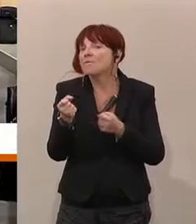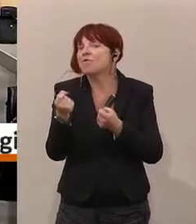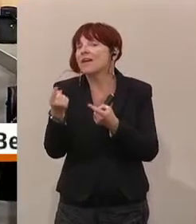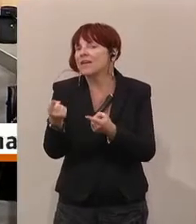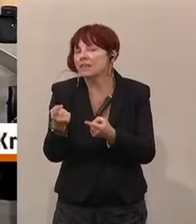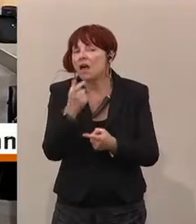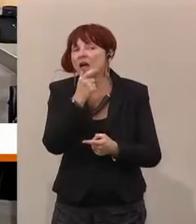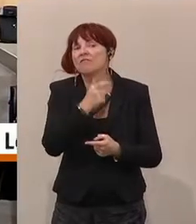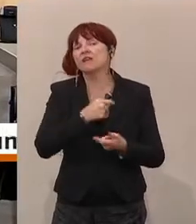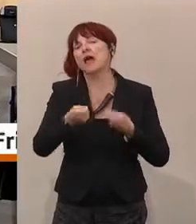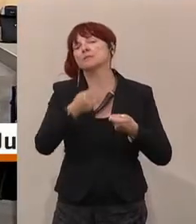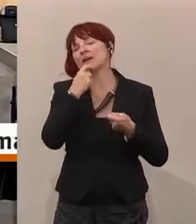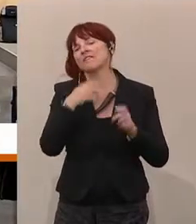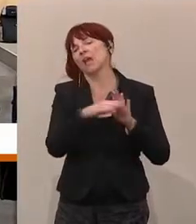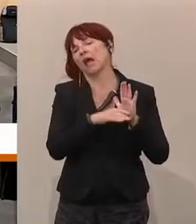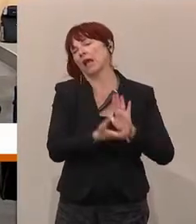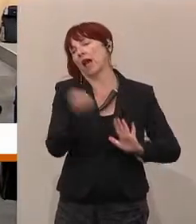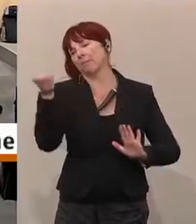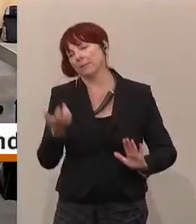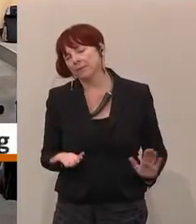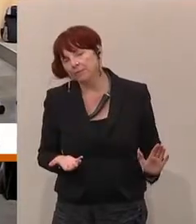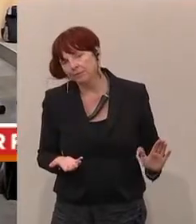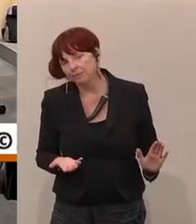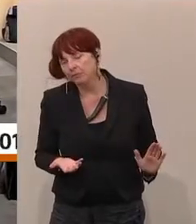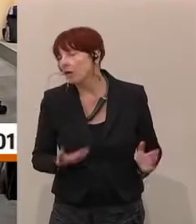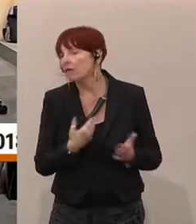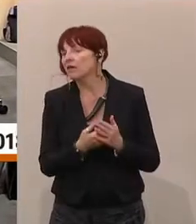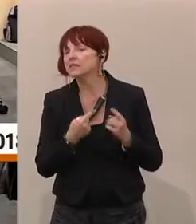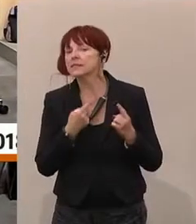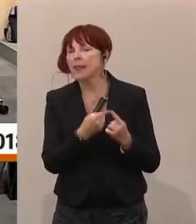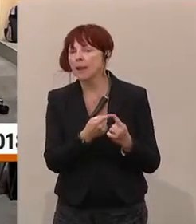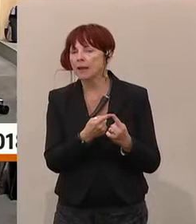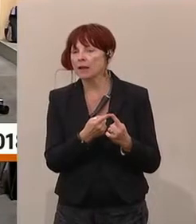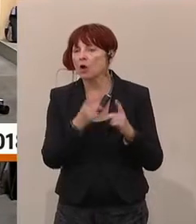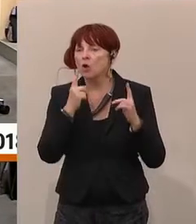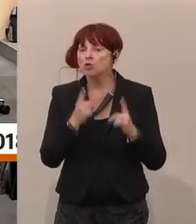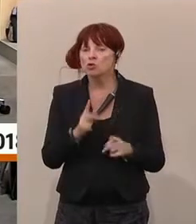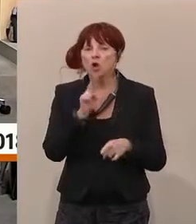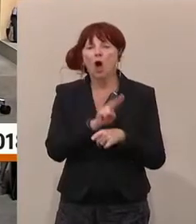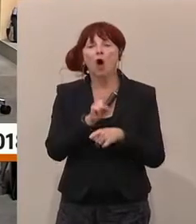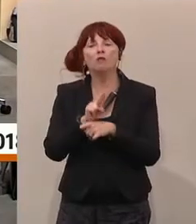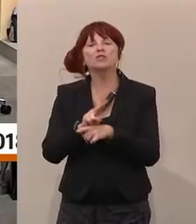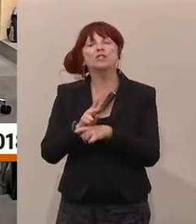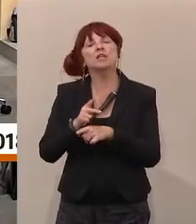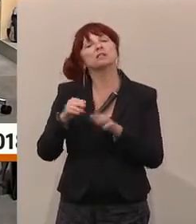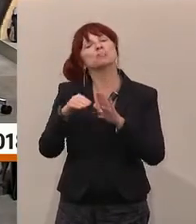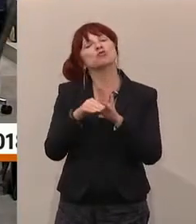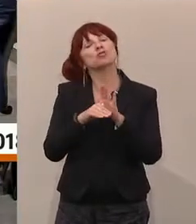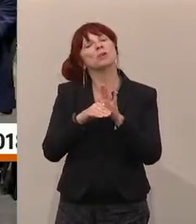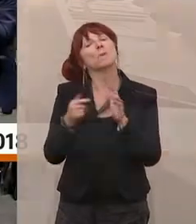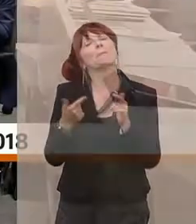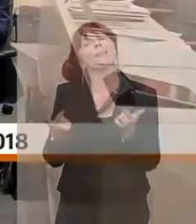Finanzmarktes. Worum geht es? Es geht um die Erleichterung bei Aufsichtsbestimmungen beim